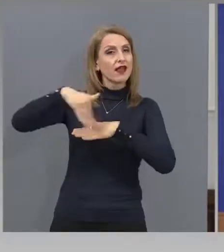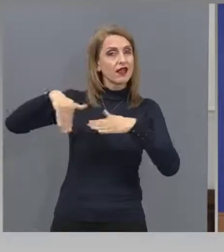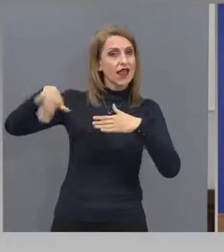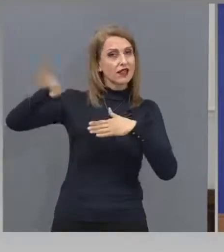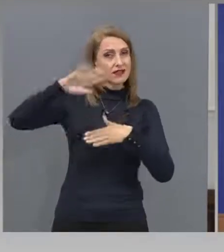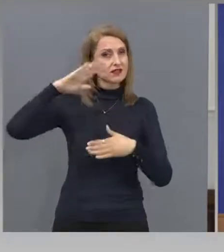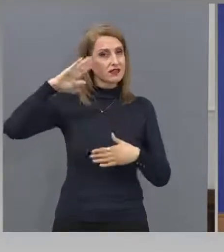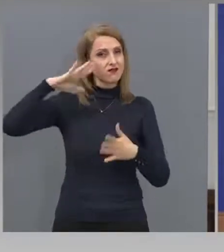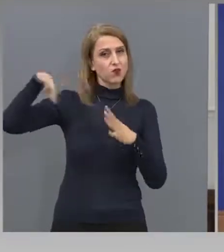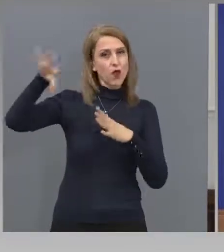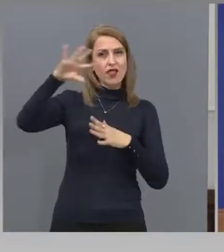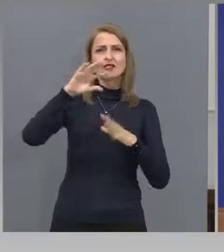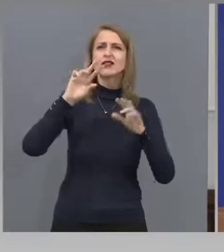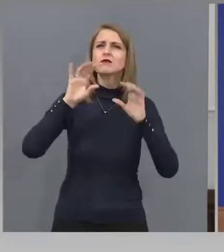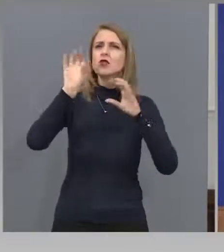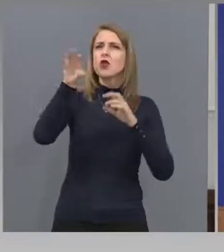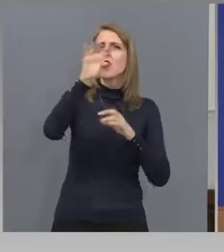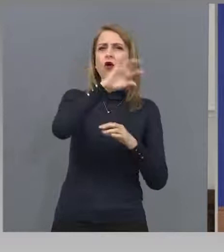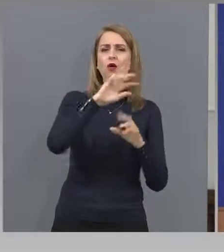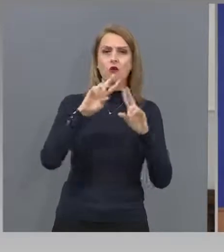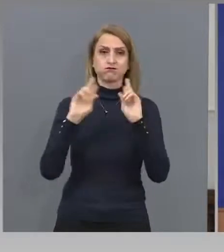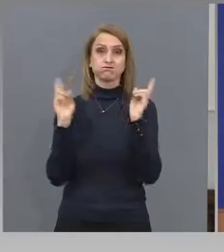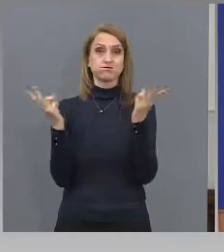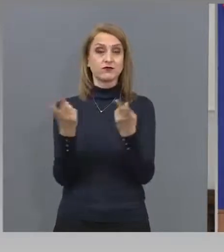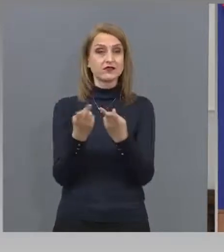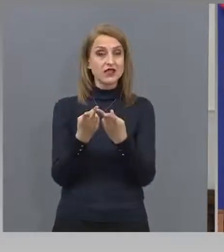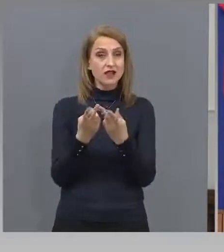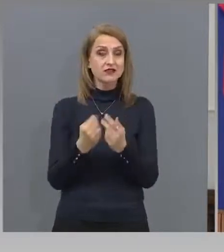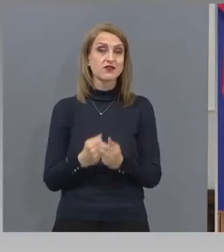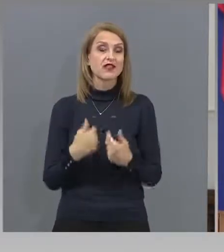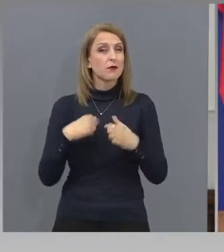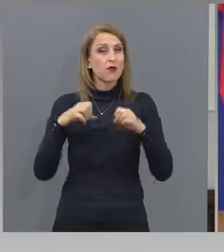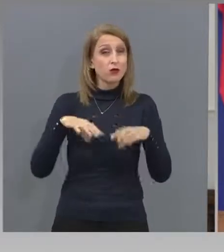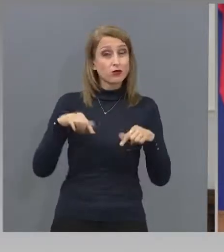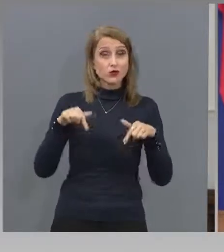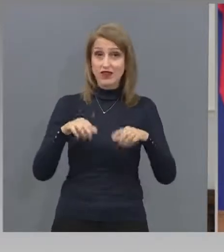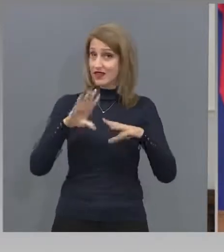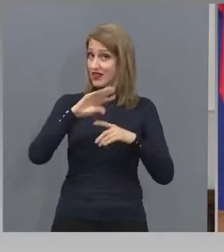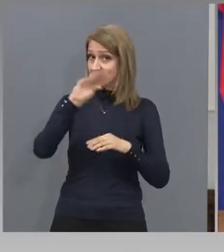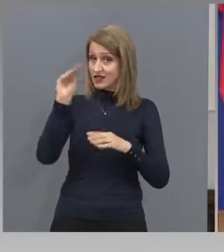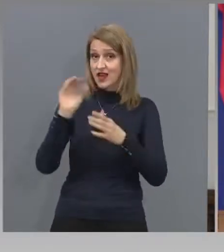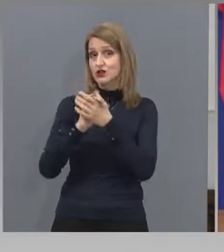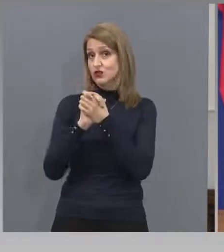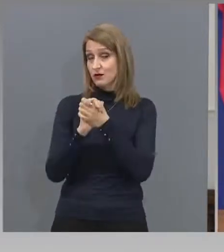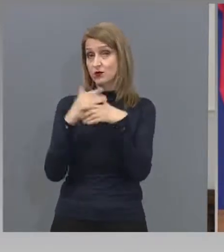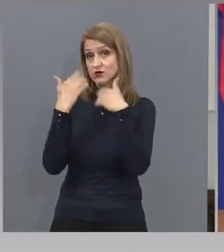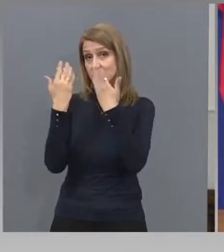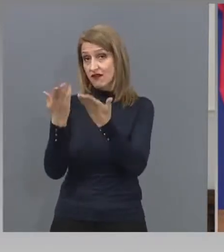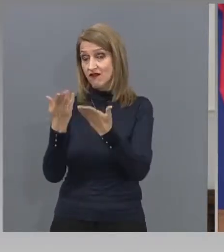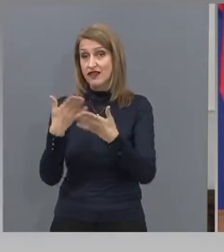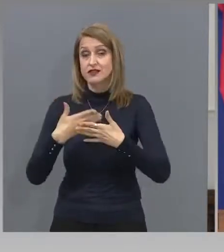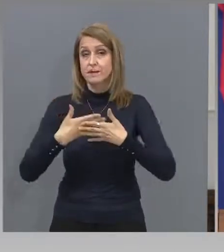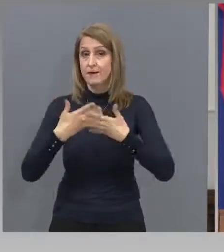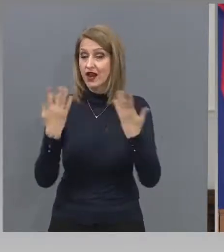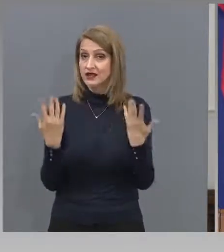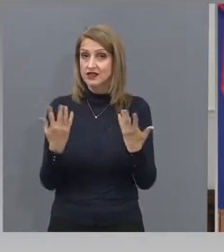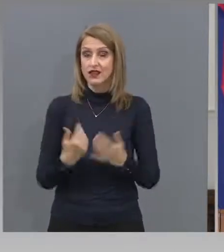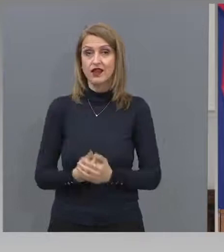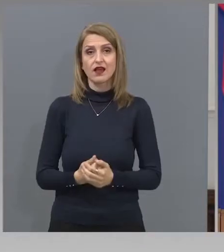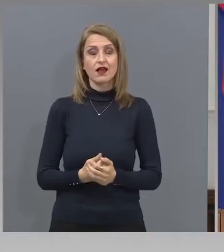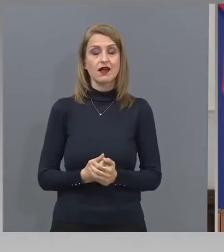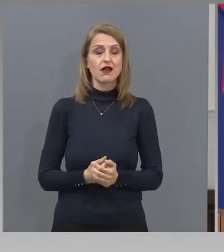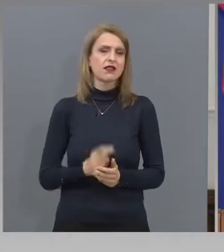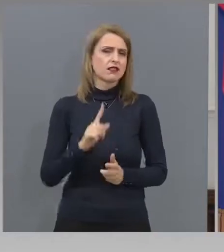много части на света. Днес като тя ги пропуснах, не с зла умисъл.